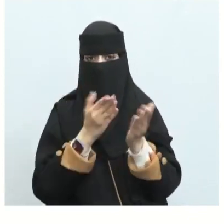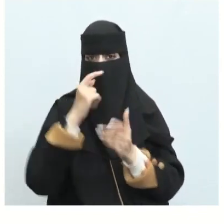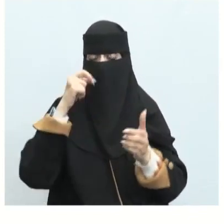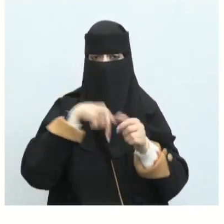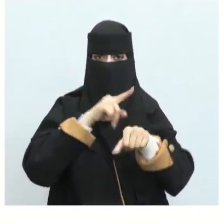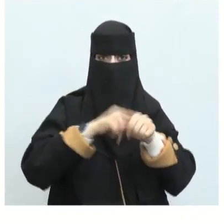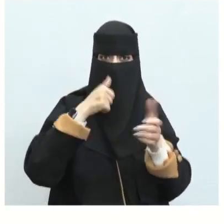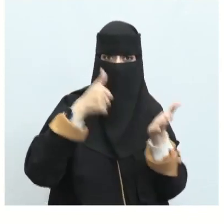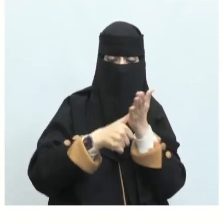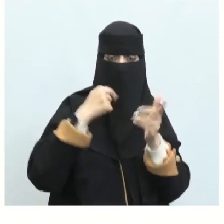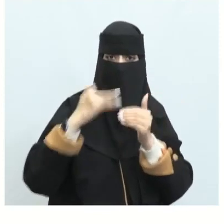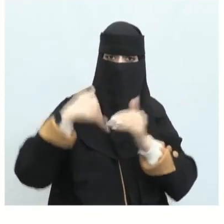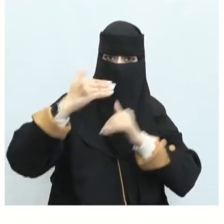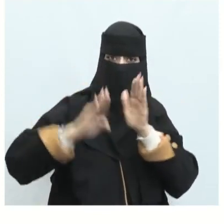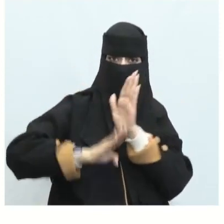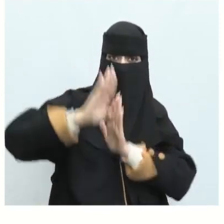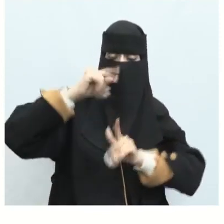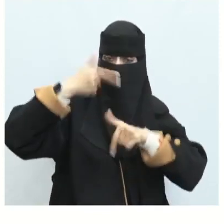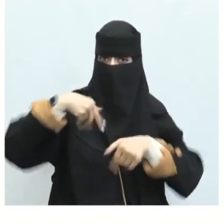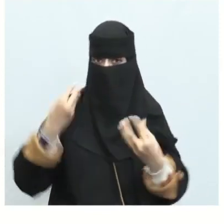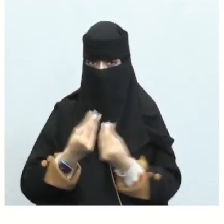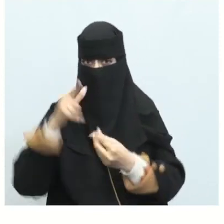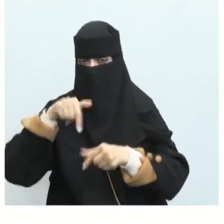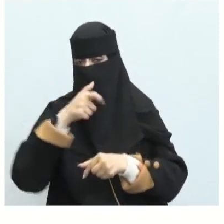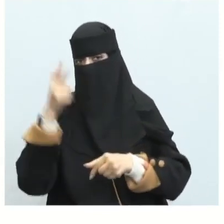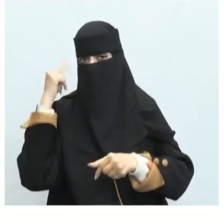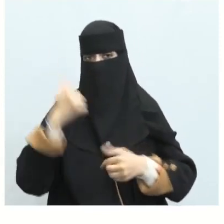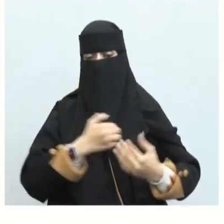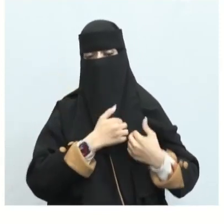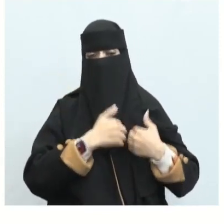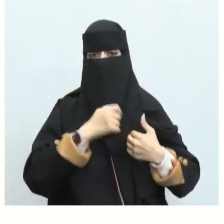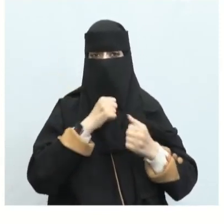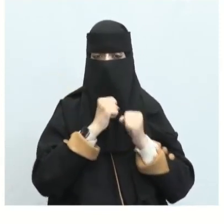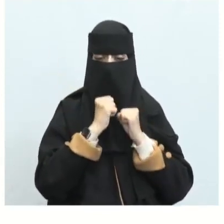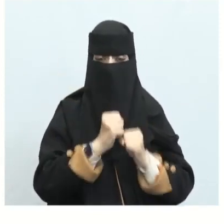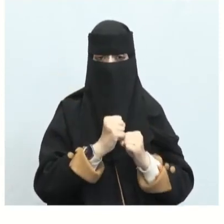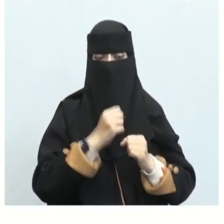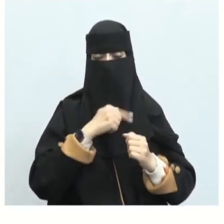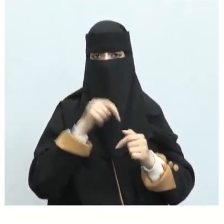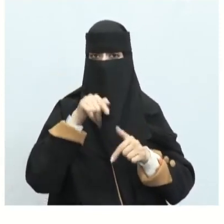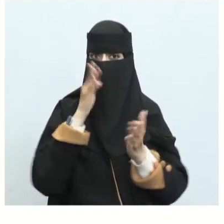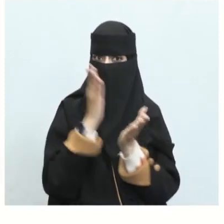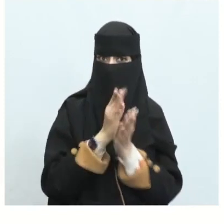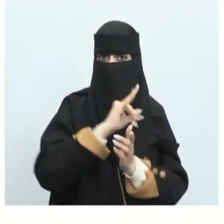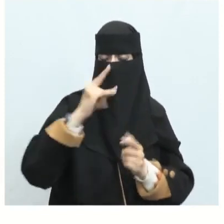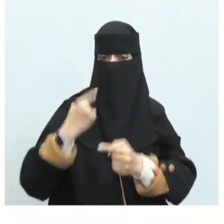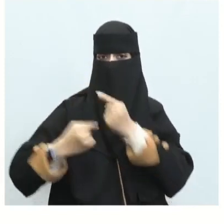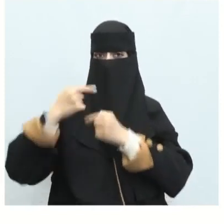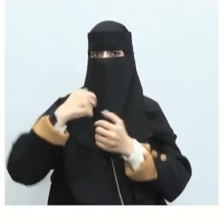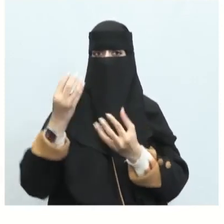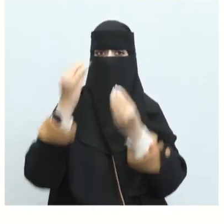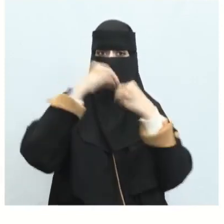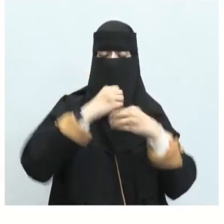التي تقدمت معنا أو غيرها كانت العاطفة فيها صادقة قوية غير متوارية وحملت